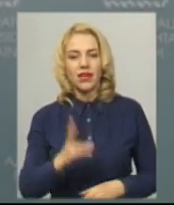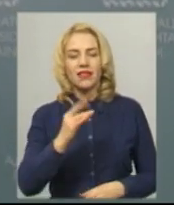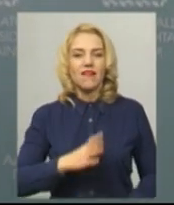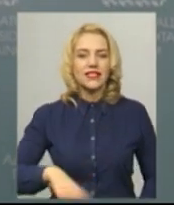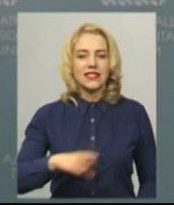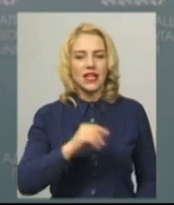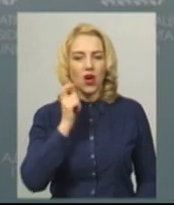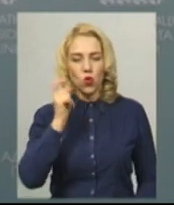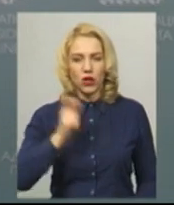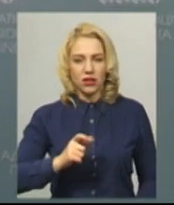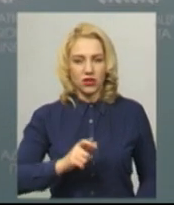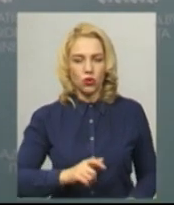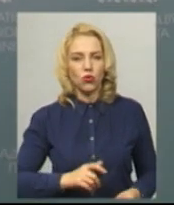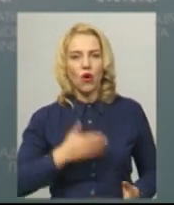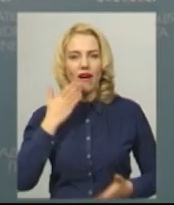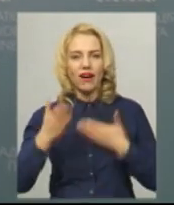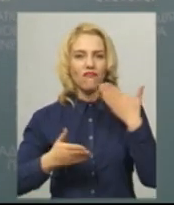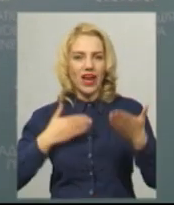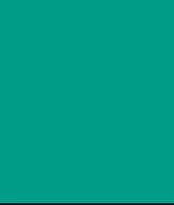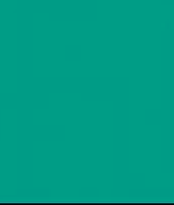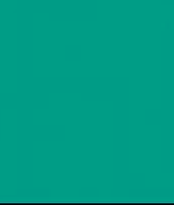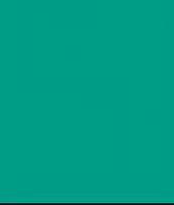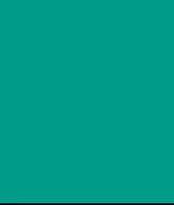всеукраїнському референдумі.